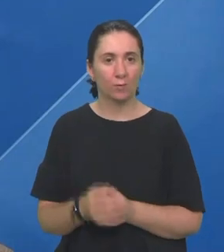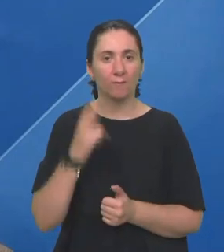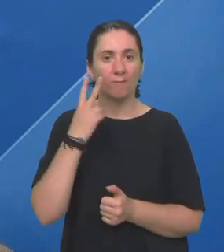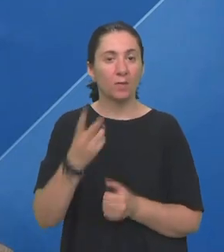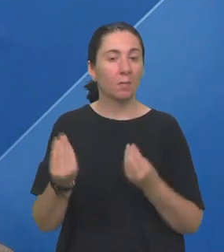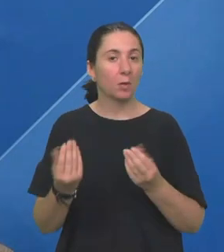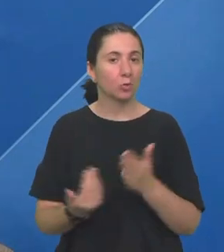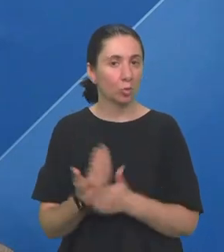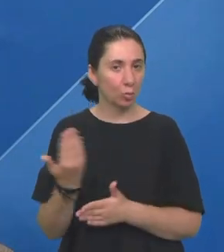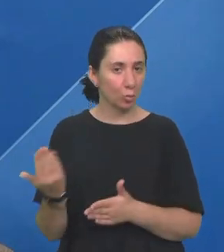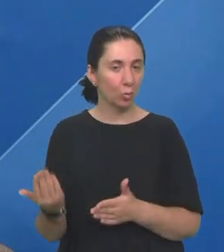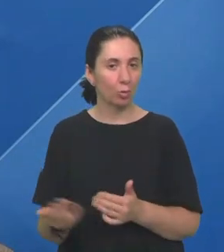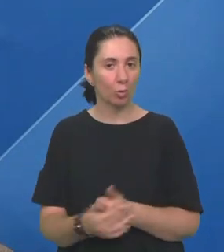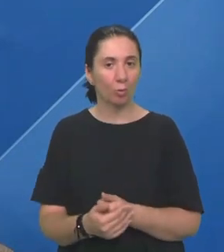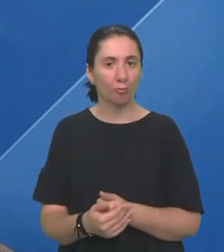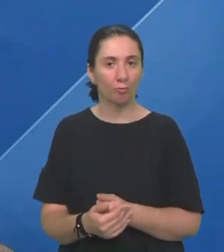Vidjeti nešto novo